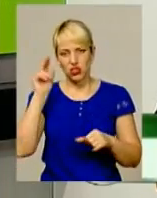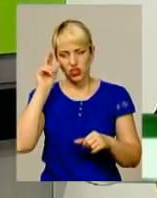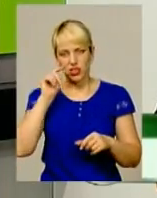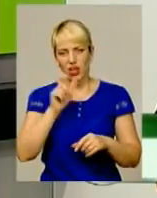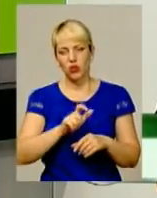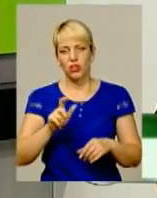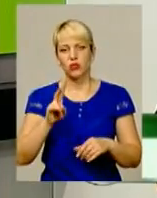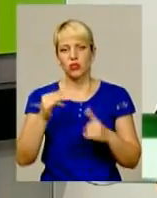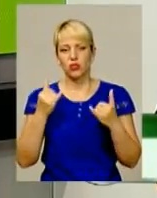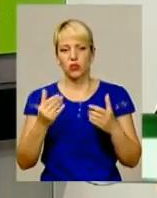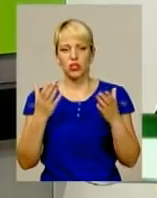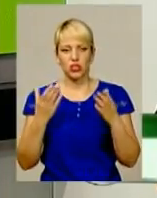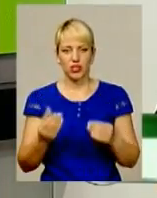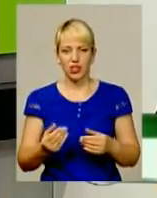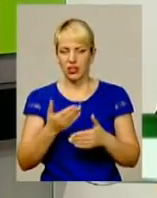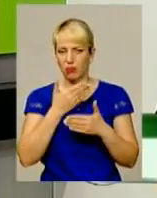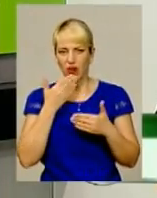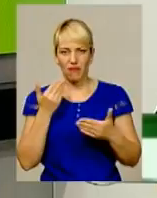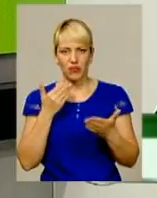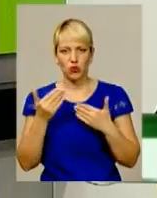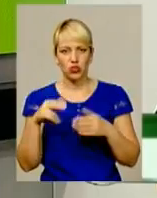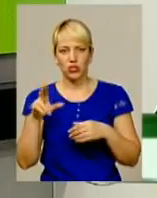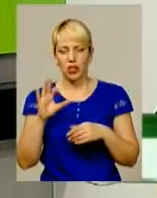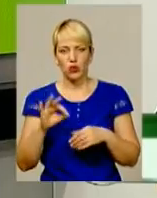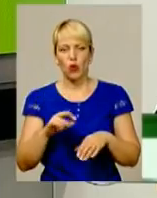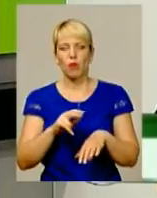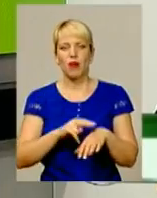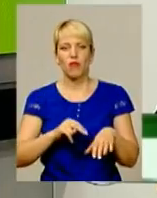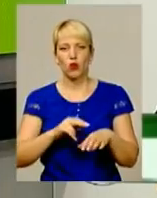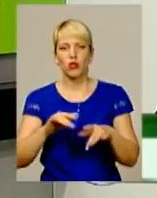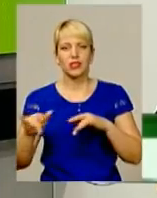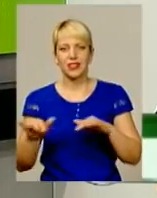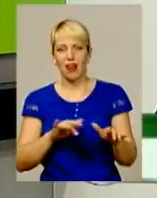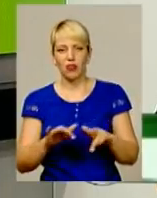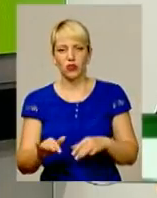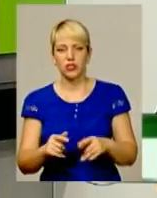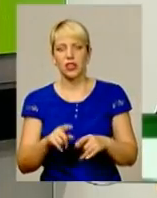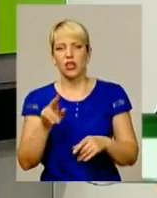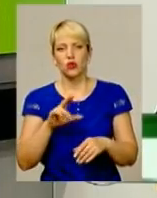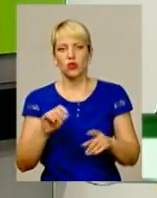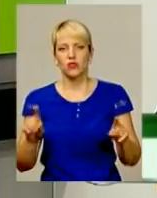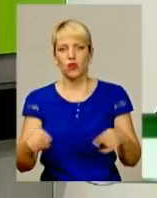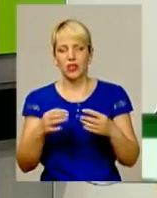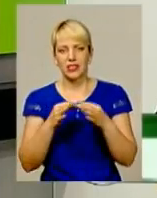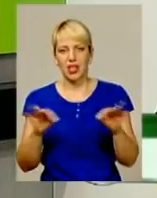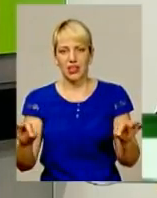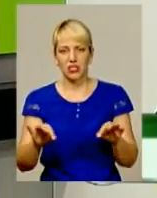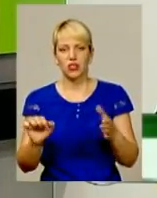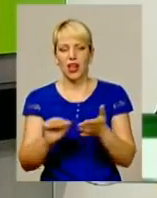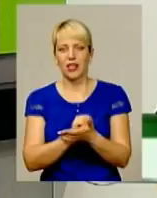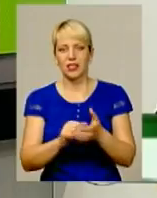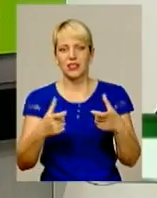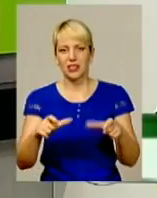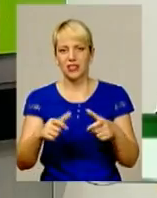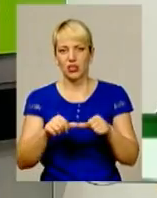які на сьогоднішній не мали абсолютно відношення до правоохоронної діяльності. Тобто, були створені незалежні атестаційні комісії відповідним